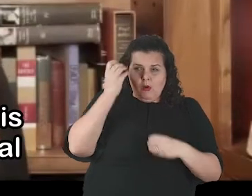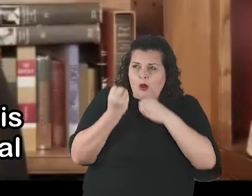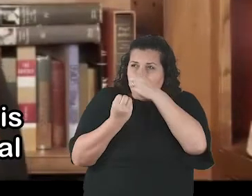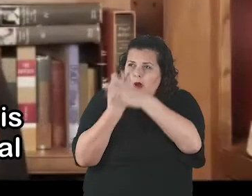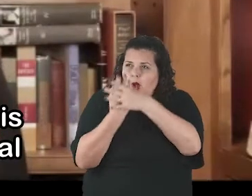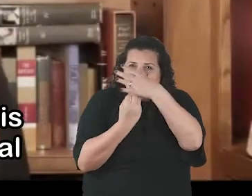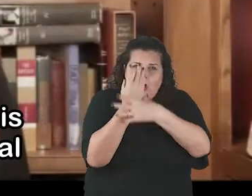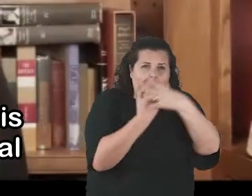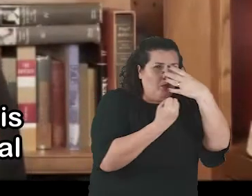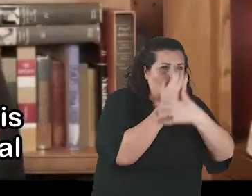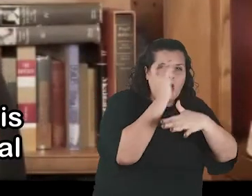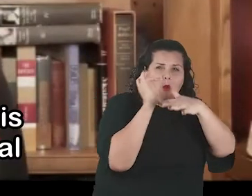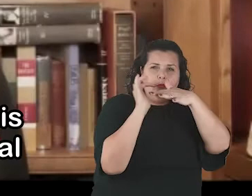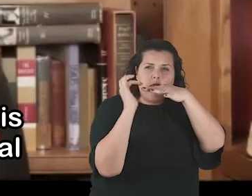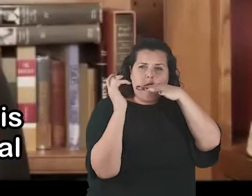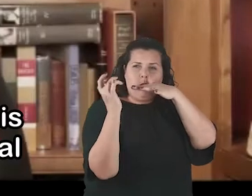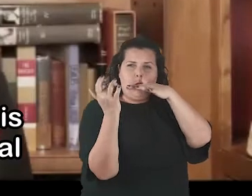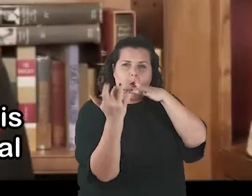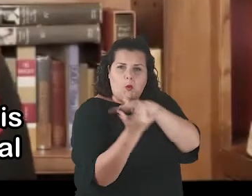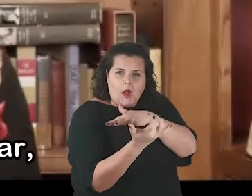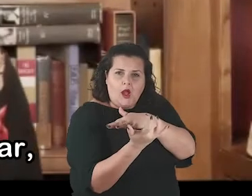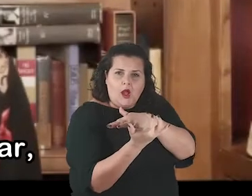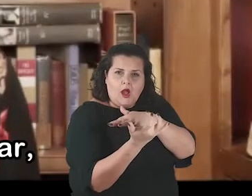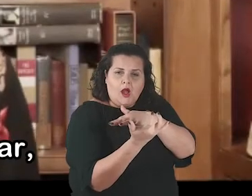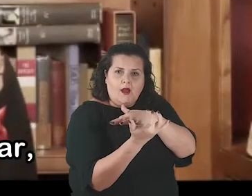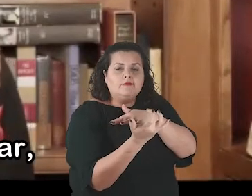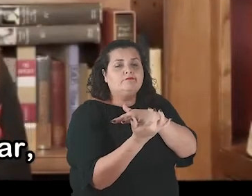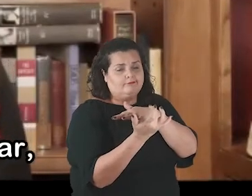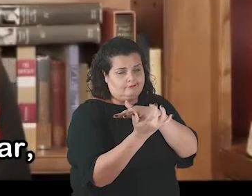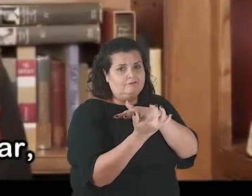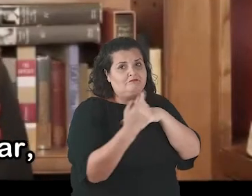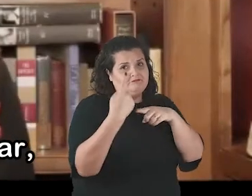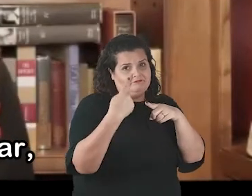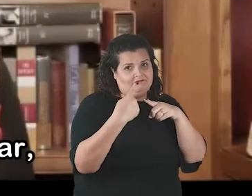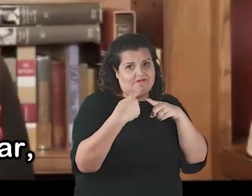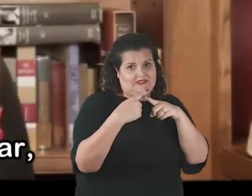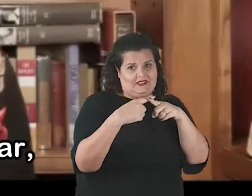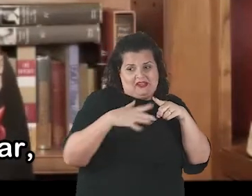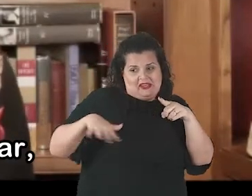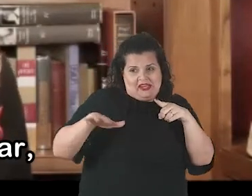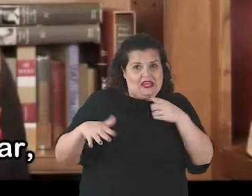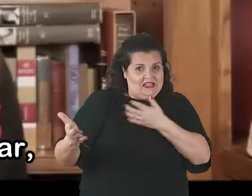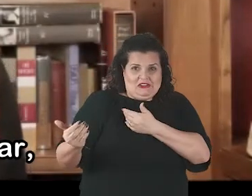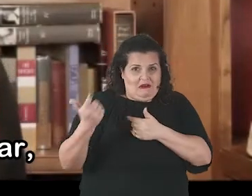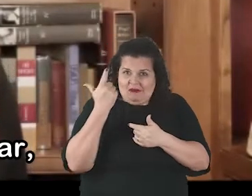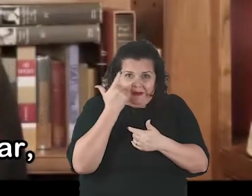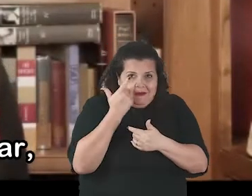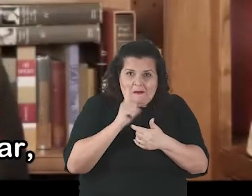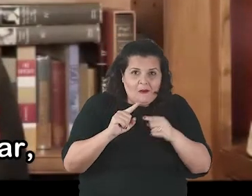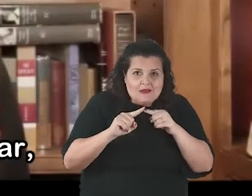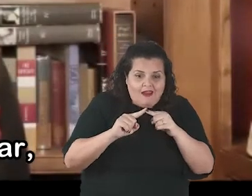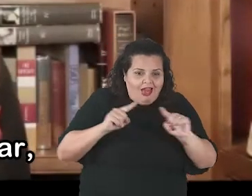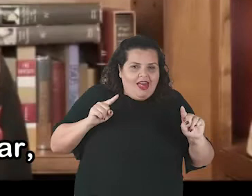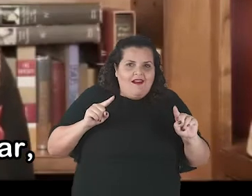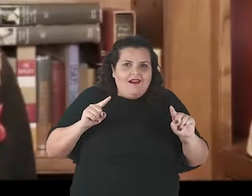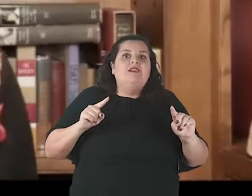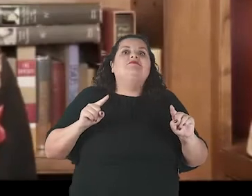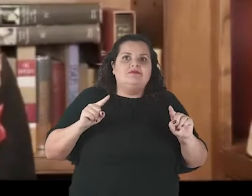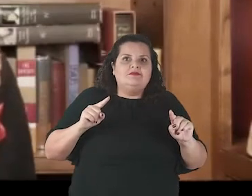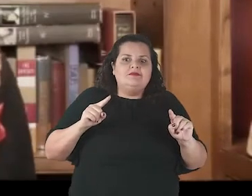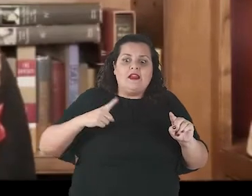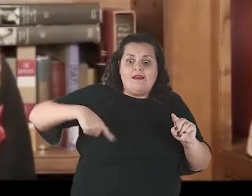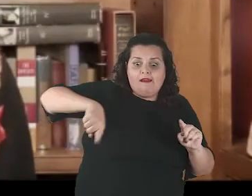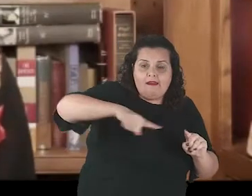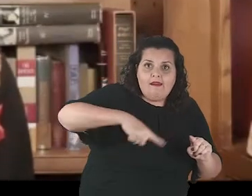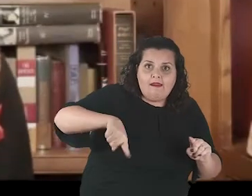architects who build the social hive from which our children have so much difficulty escaping, the